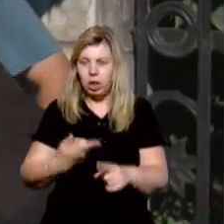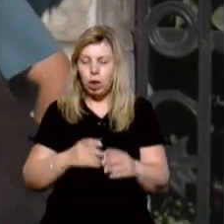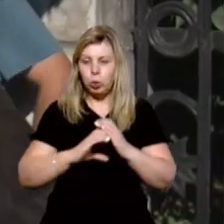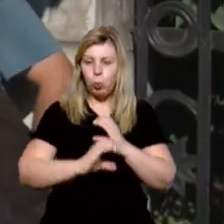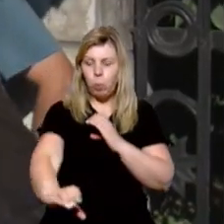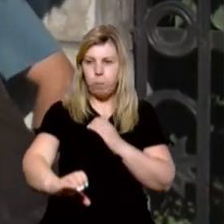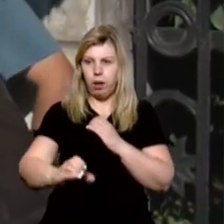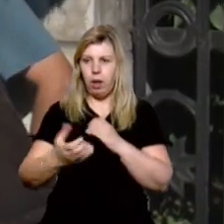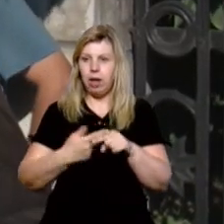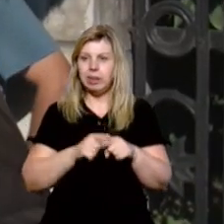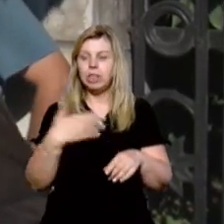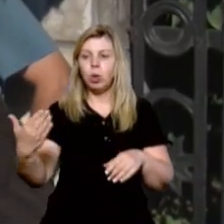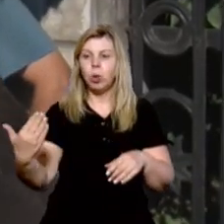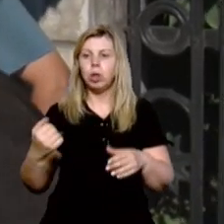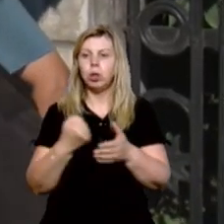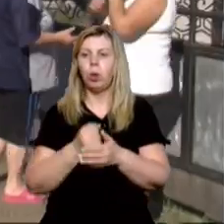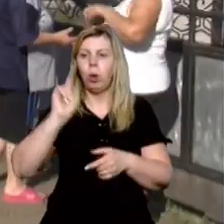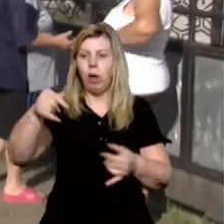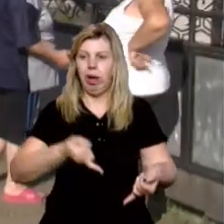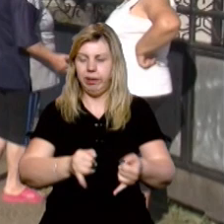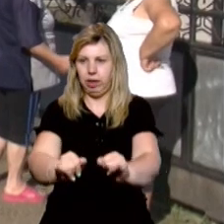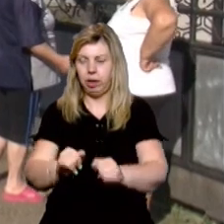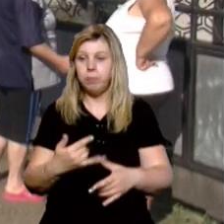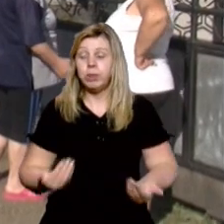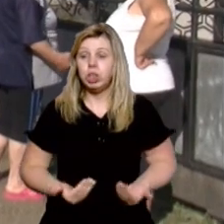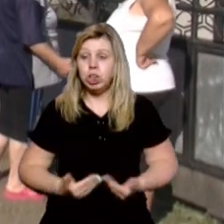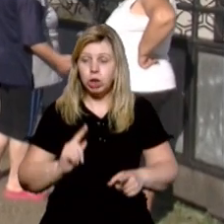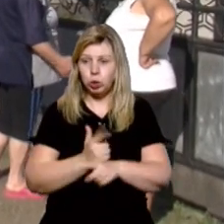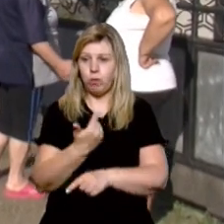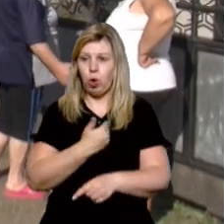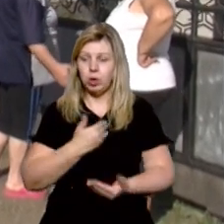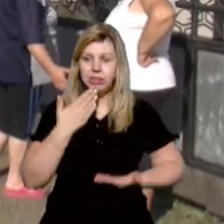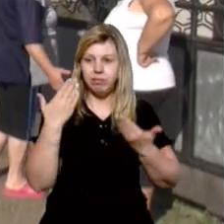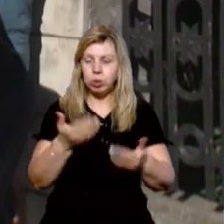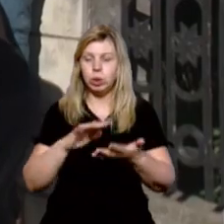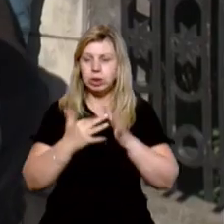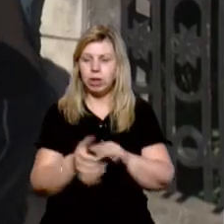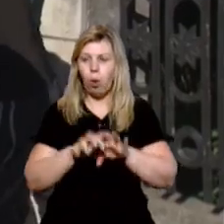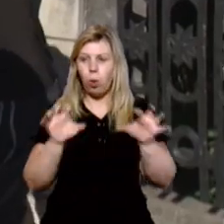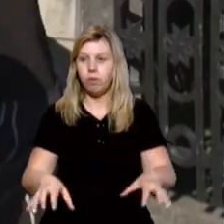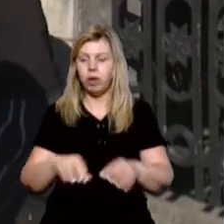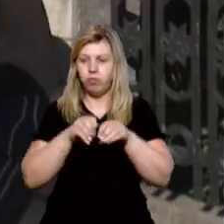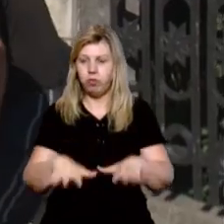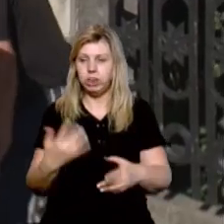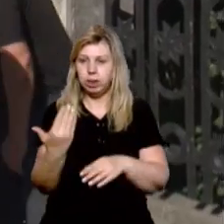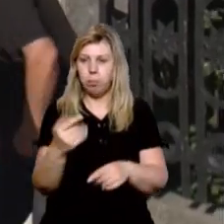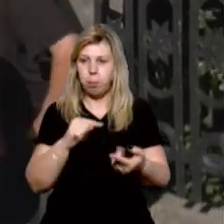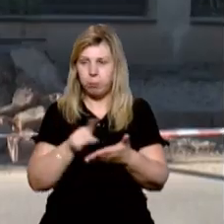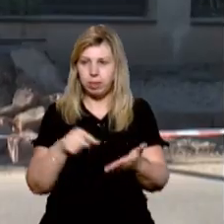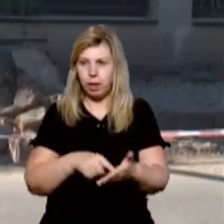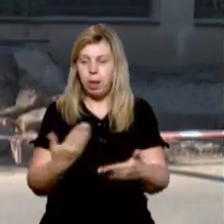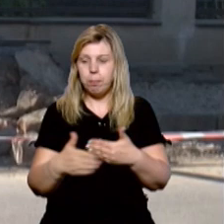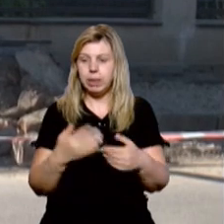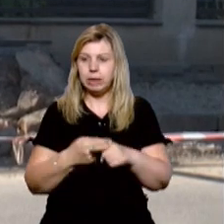трубу і свою сторону у ріку провести. Нині жителі знову хотіли звернутися до сільського голови і вирішити їхнє питання.